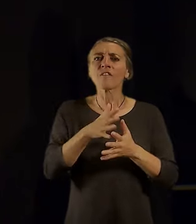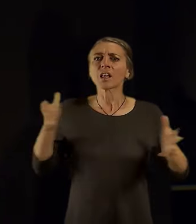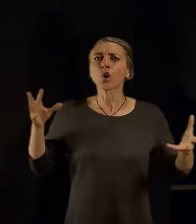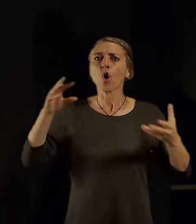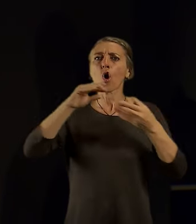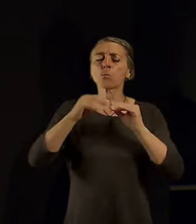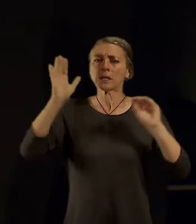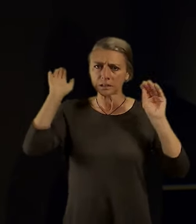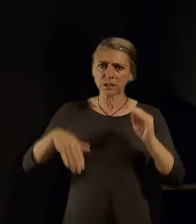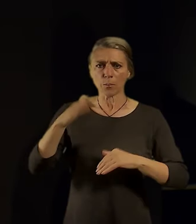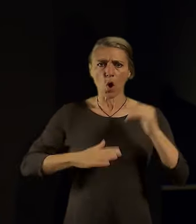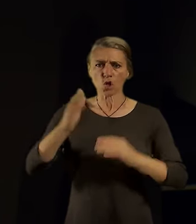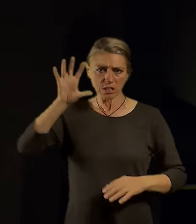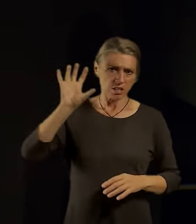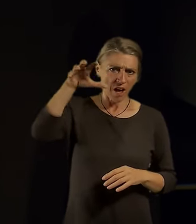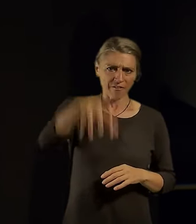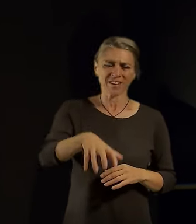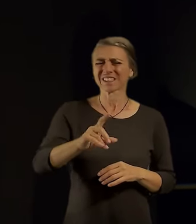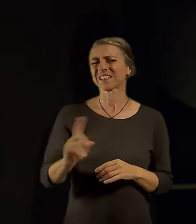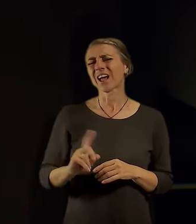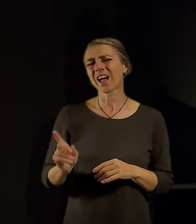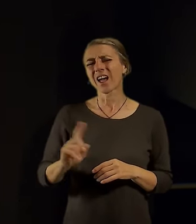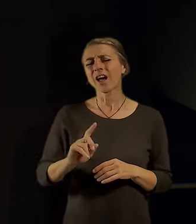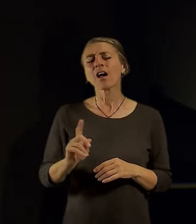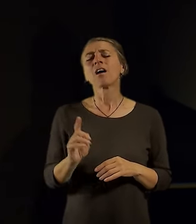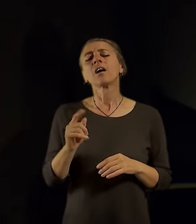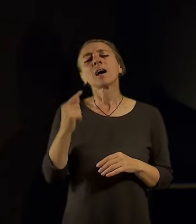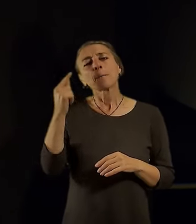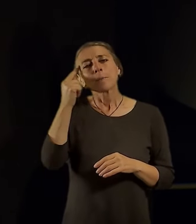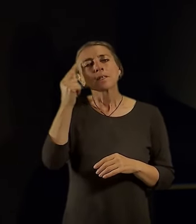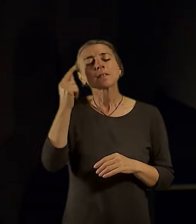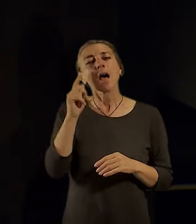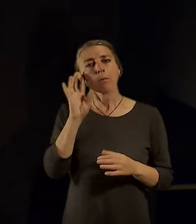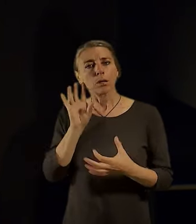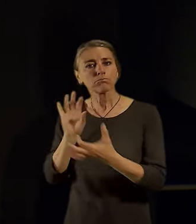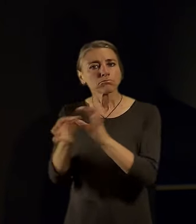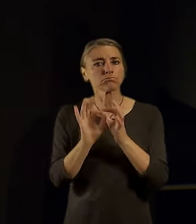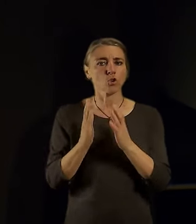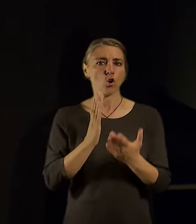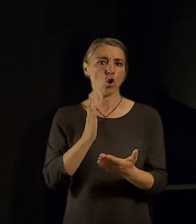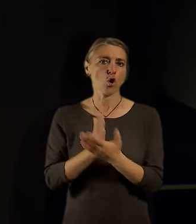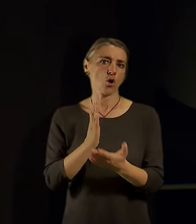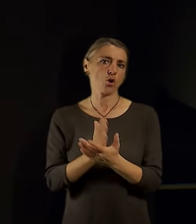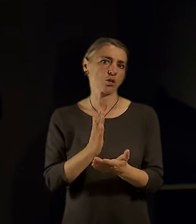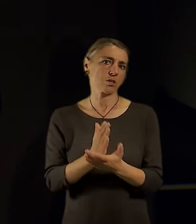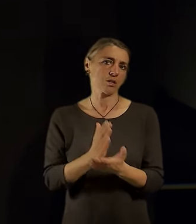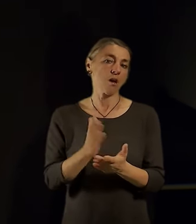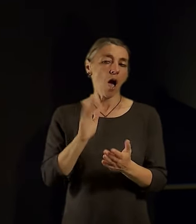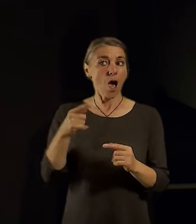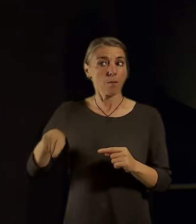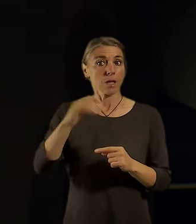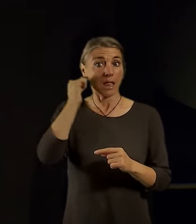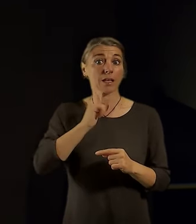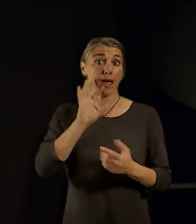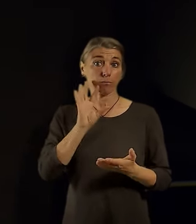vybavenost a to, co se ve městě nachází nějakým smysluplným způsobem, tak, aby jsme třeba docílili právě těch ideálů, které 15